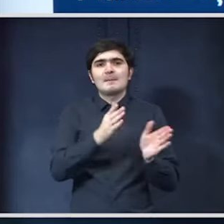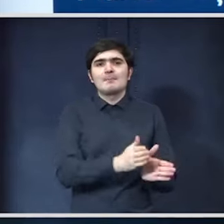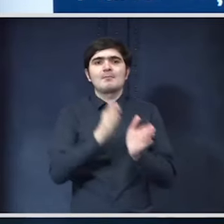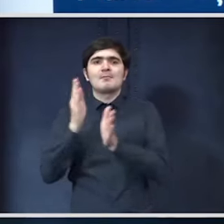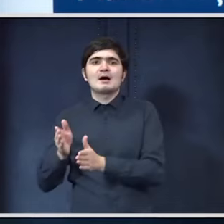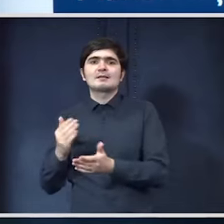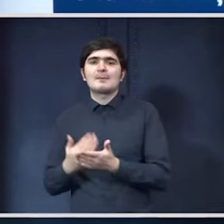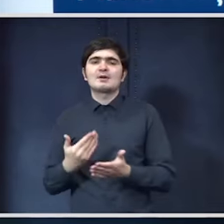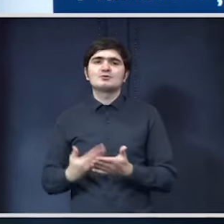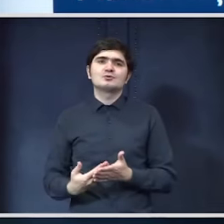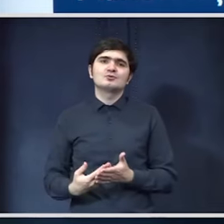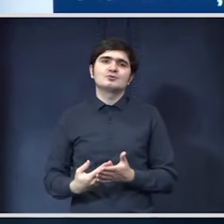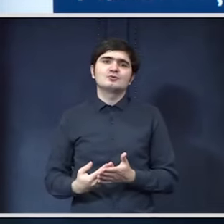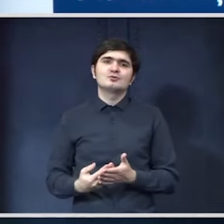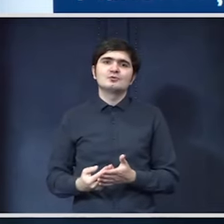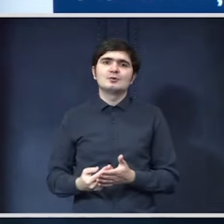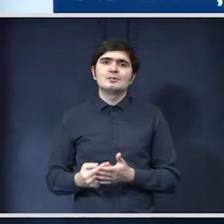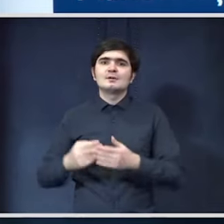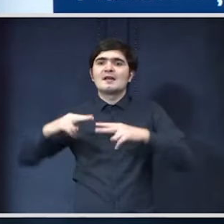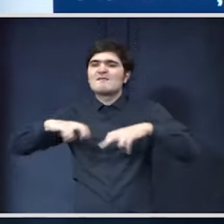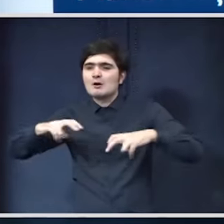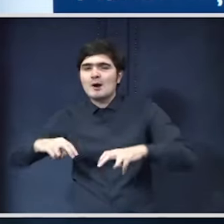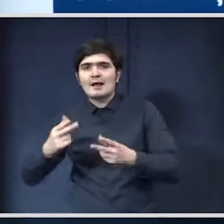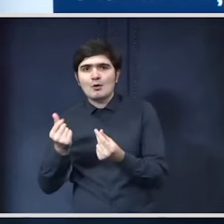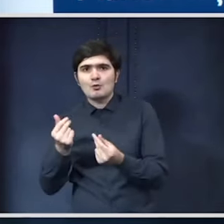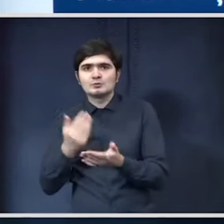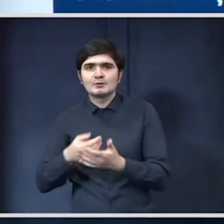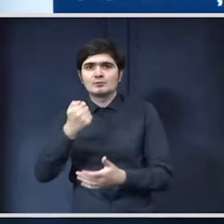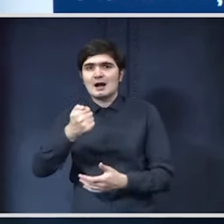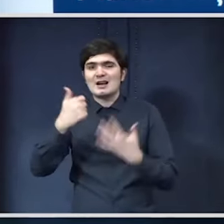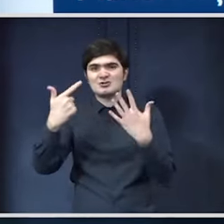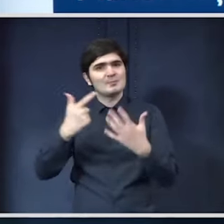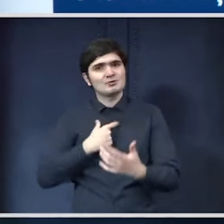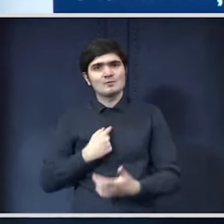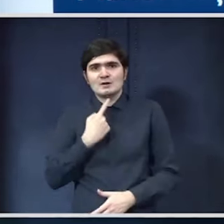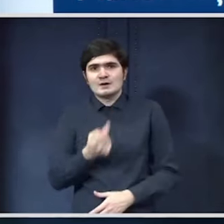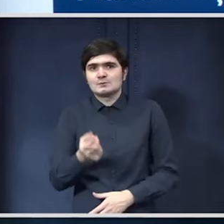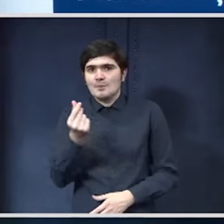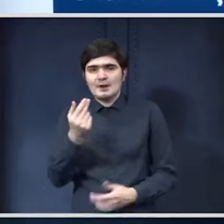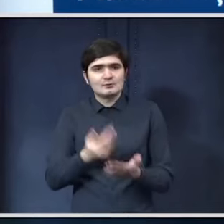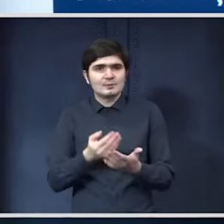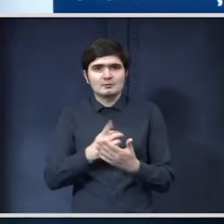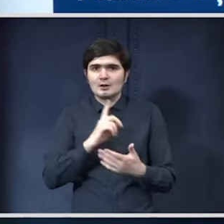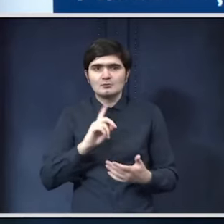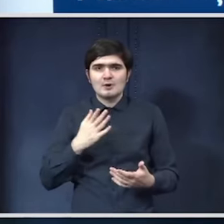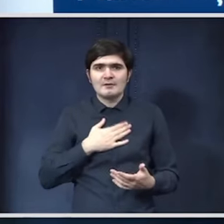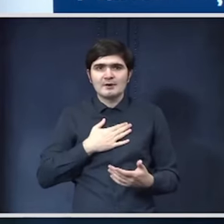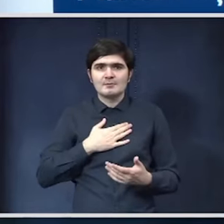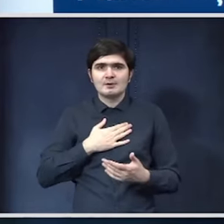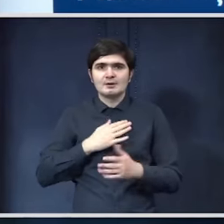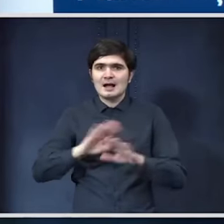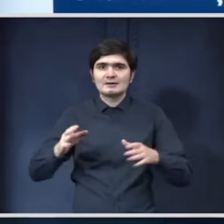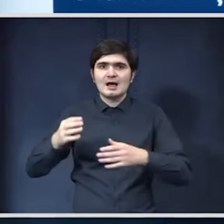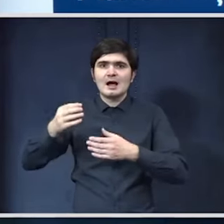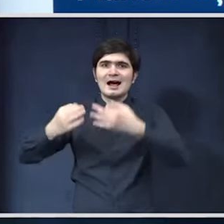efectiv de evaluarea costurilor pentru a șapte nu pot să vă spun un preț pentru că nu avem studii legate